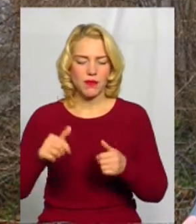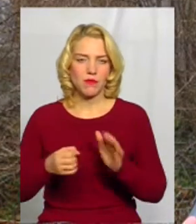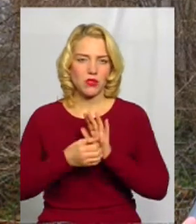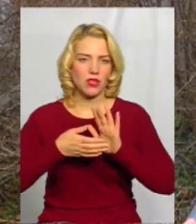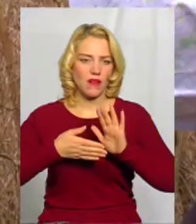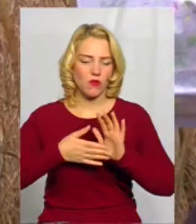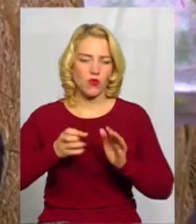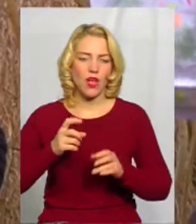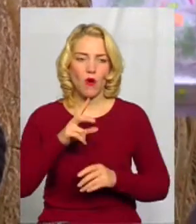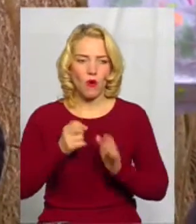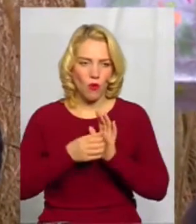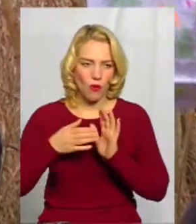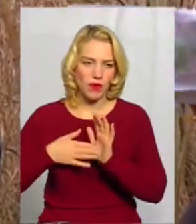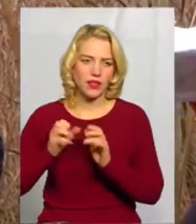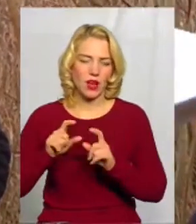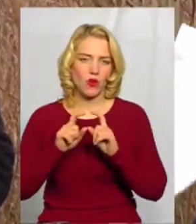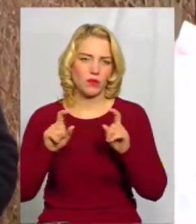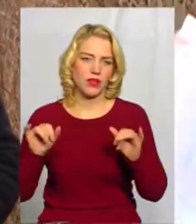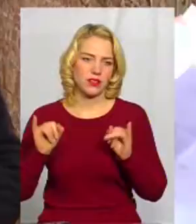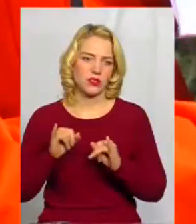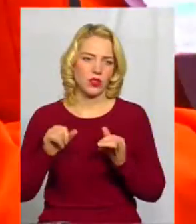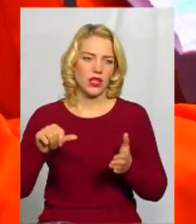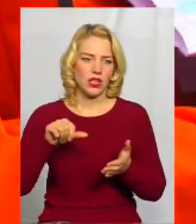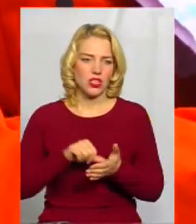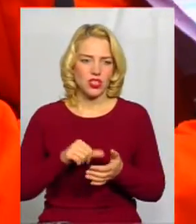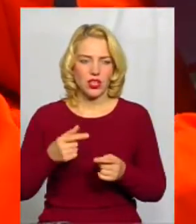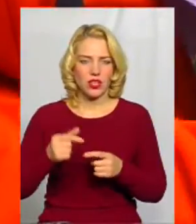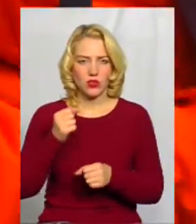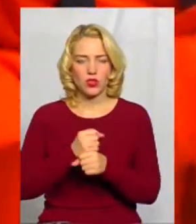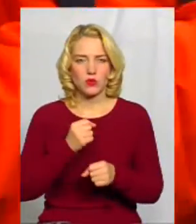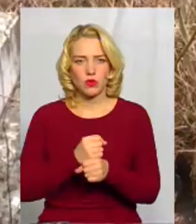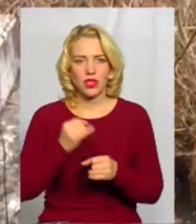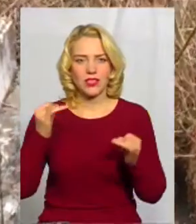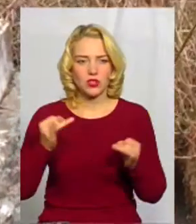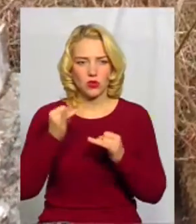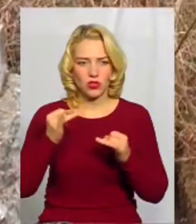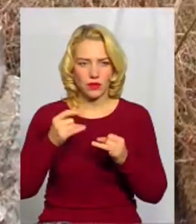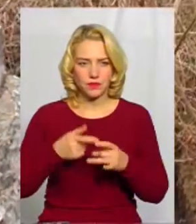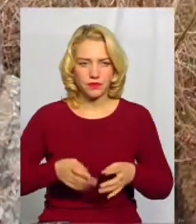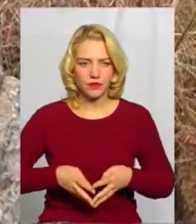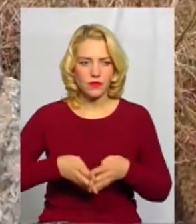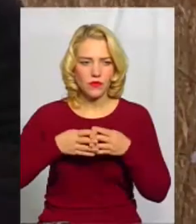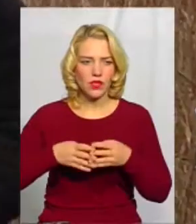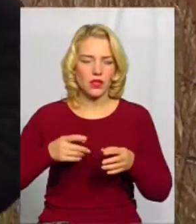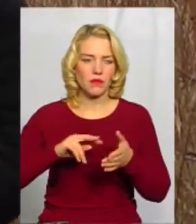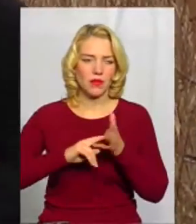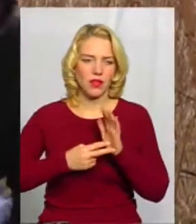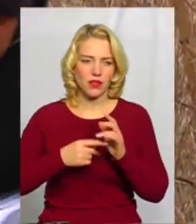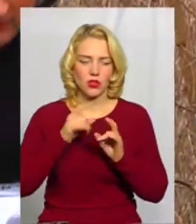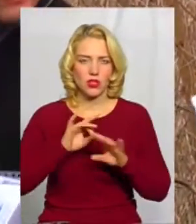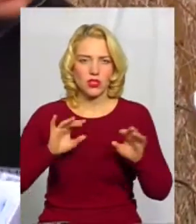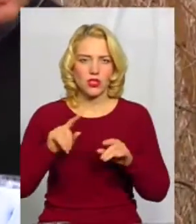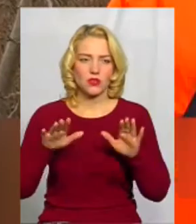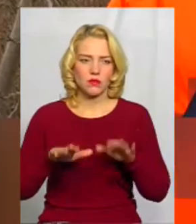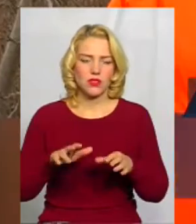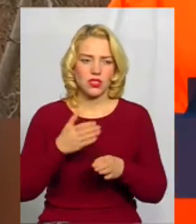об'єкт історії. Член групи розробки історика архітектурного плану Меджибужа Володимир Заситарський каже, при дослідженні встановили, що місто частково